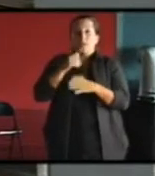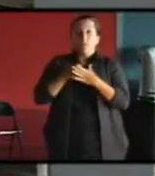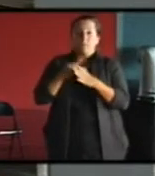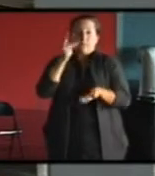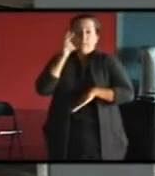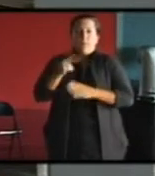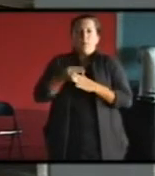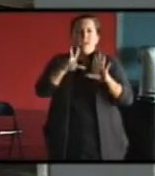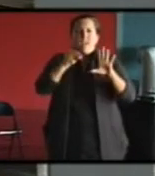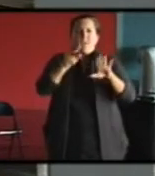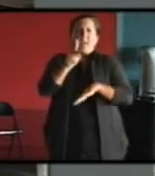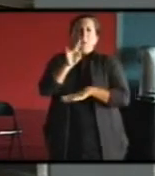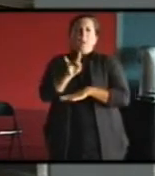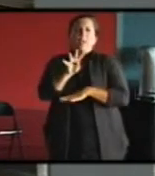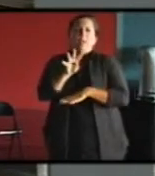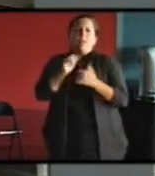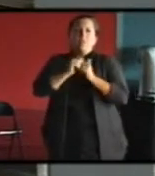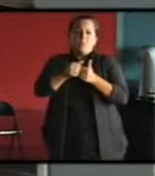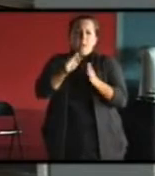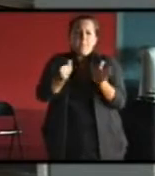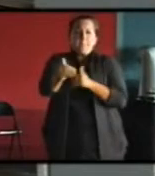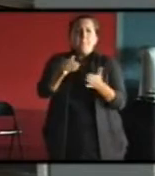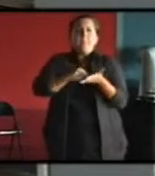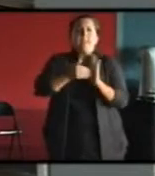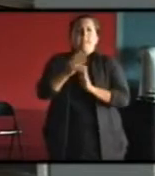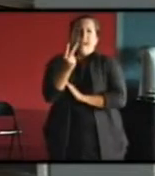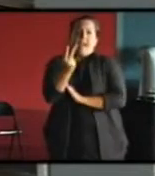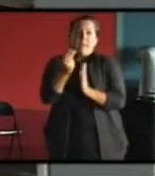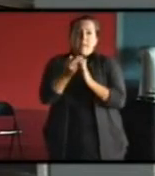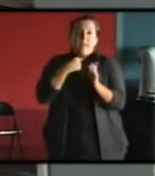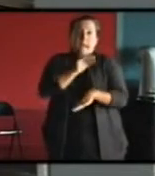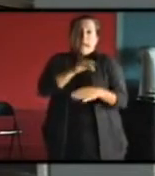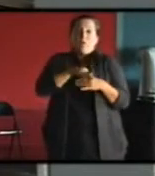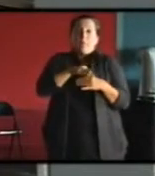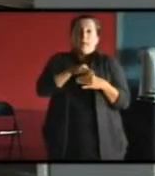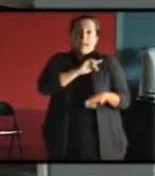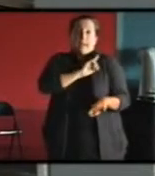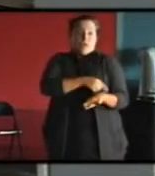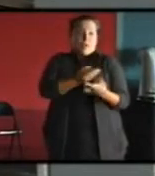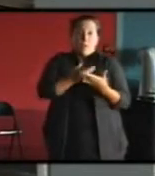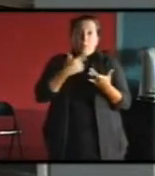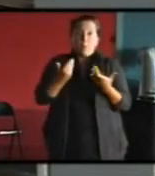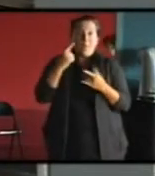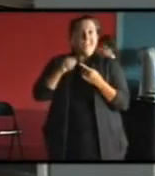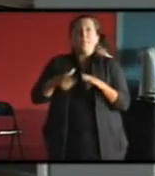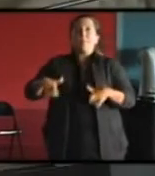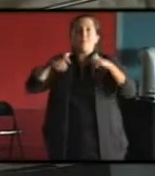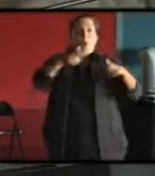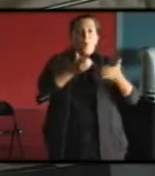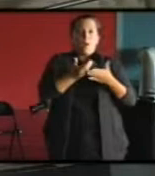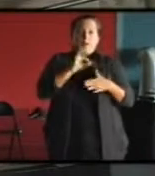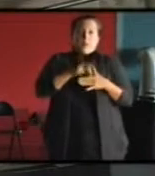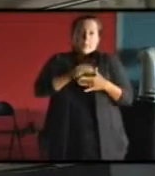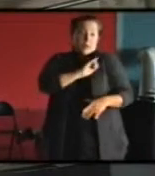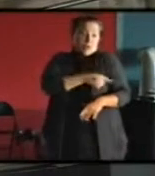kW par mètre carré par an, des économies d'énergie très importantes sur le bâti. Et la commande qui nous était